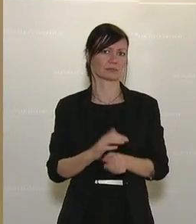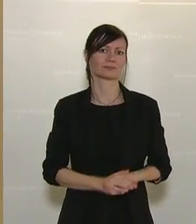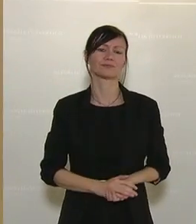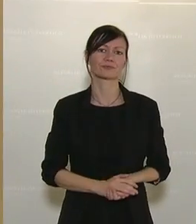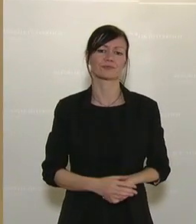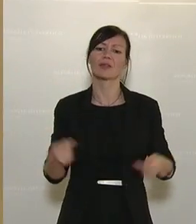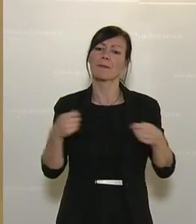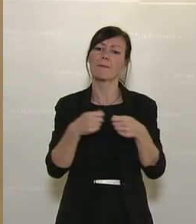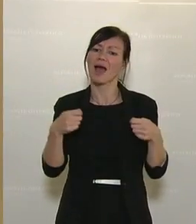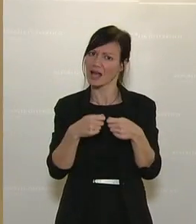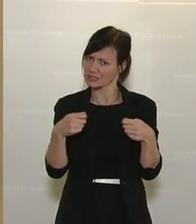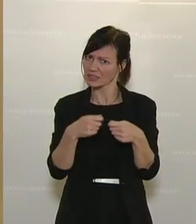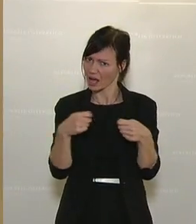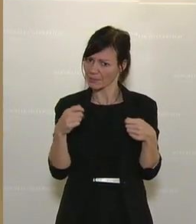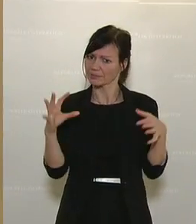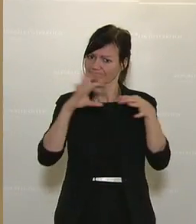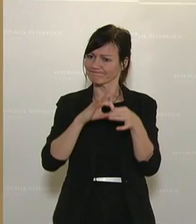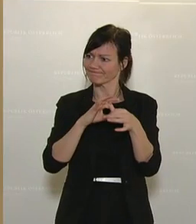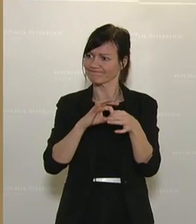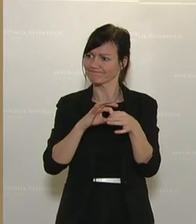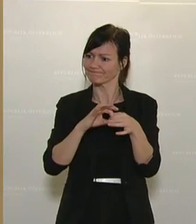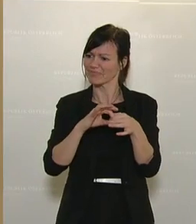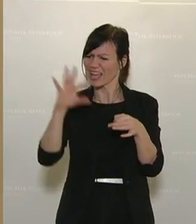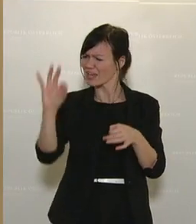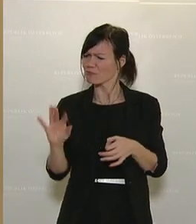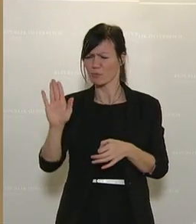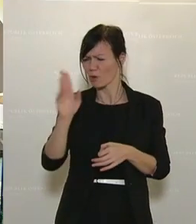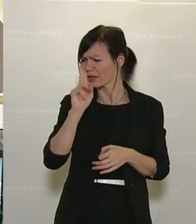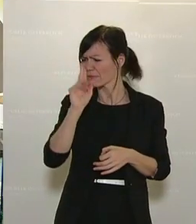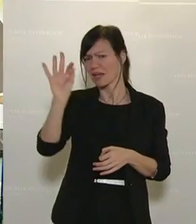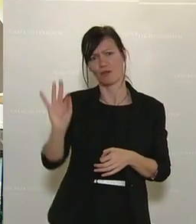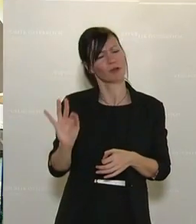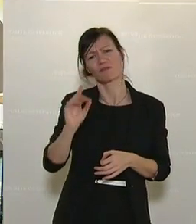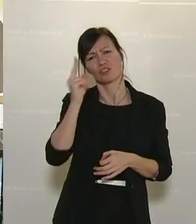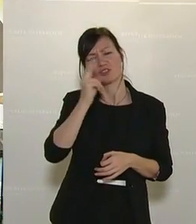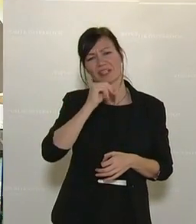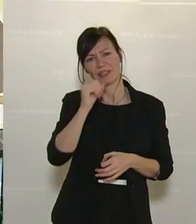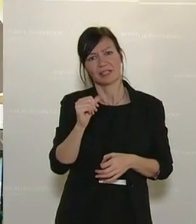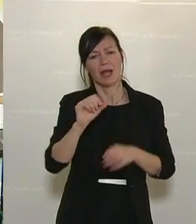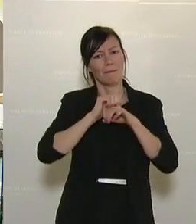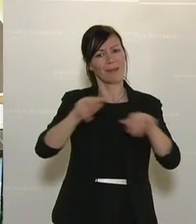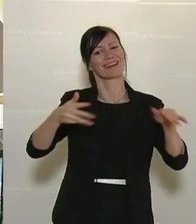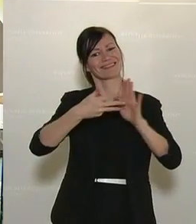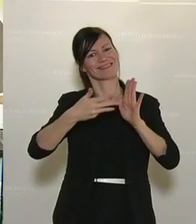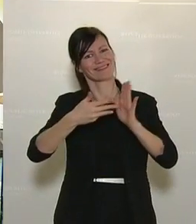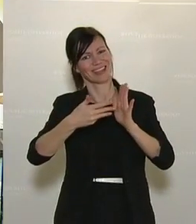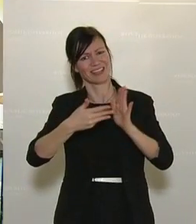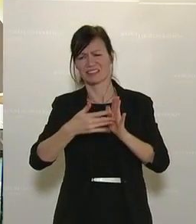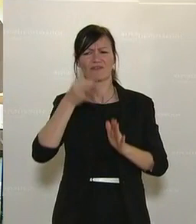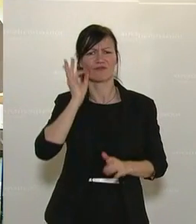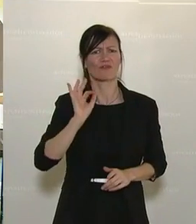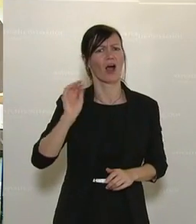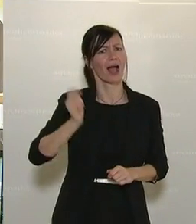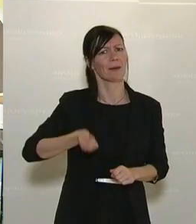kann ein paar Dinge, liebe FPÖ, ein paar Dinge kann ich mir überhaupt nicht verstehen. Reden wir ein bisschen über die Massentestungen. Was Sie da von sich gegeben haben, Frau Abgeordnete